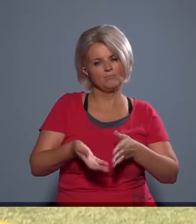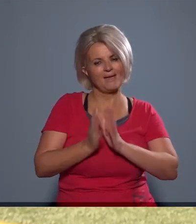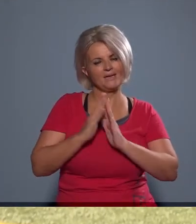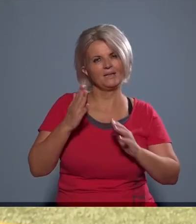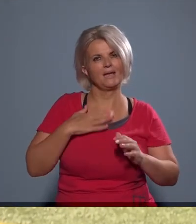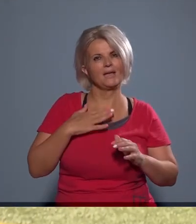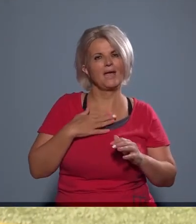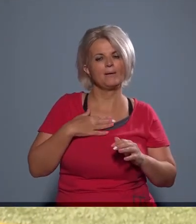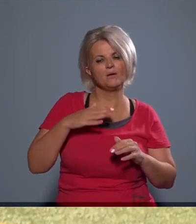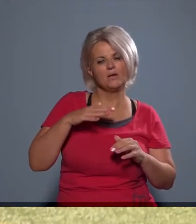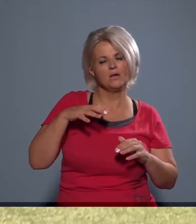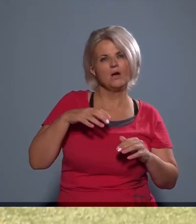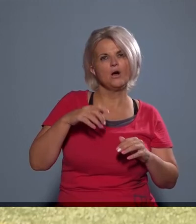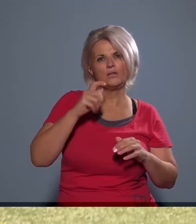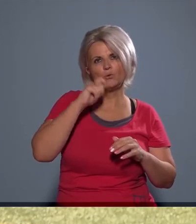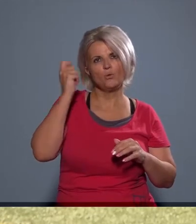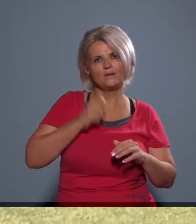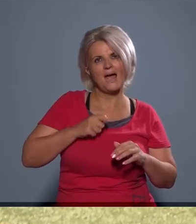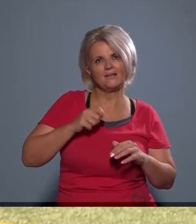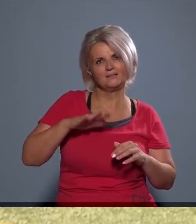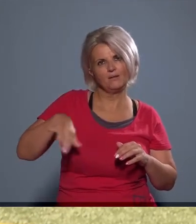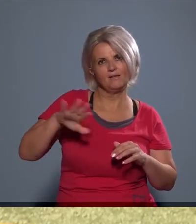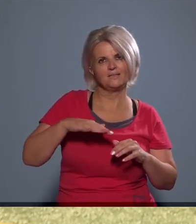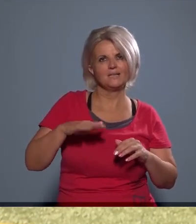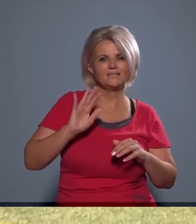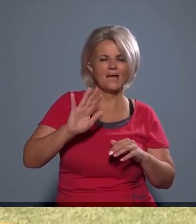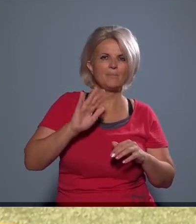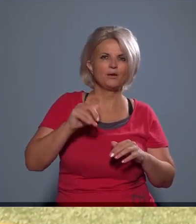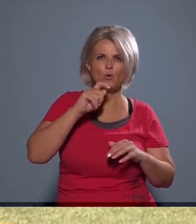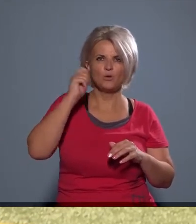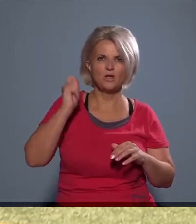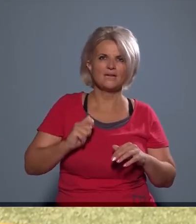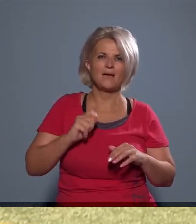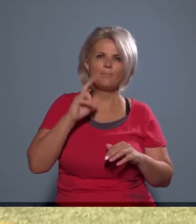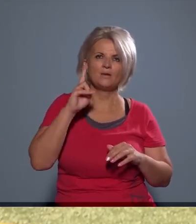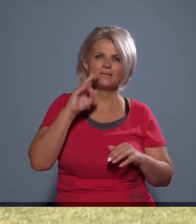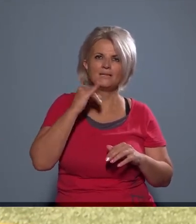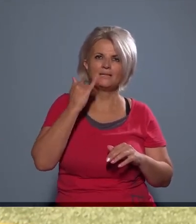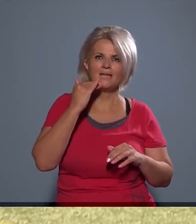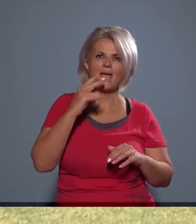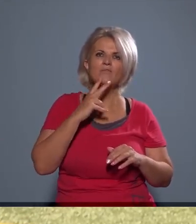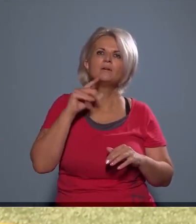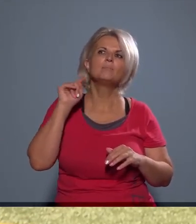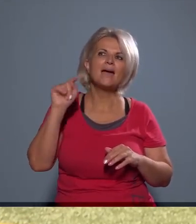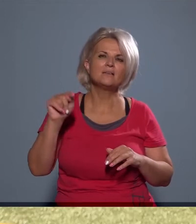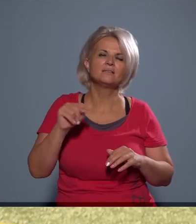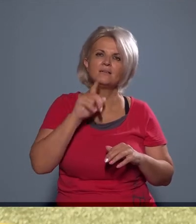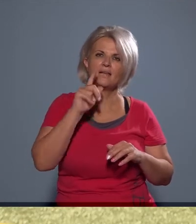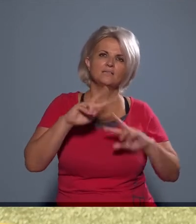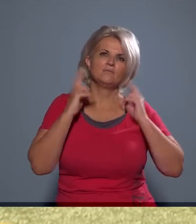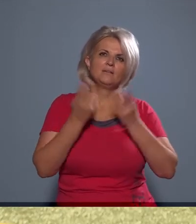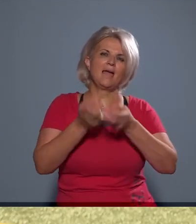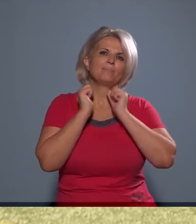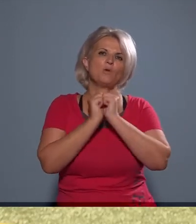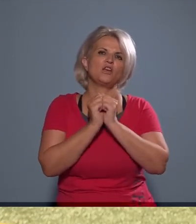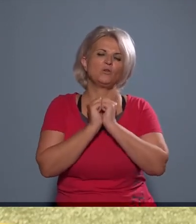ukránok megkértek, hogy a diaszpora, ukrán diaszpora számára Ukrajnában, Kievben rendeznek egy